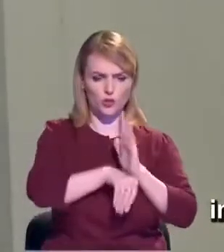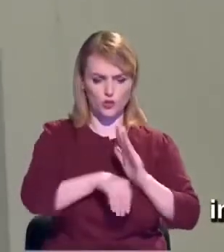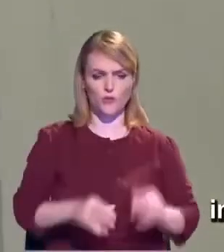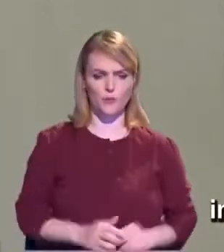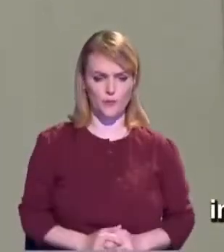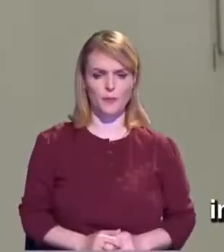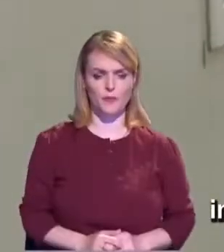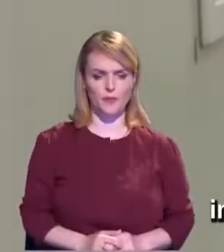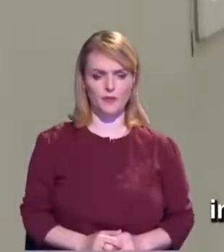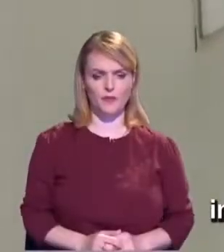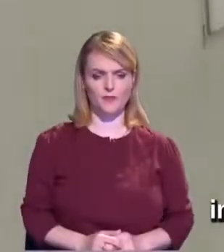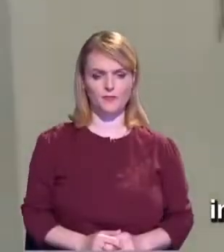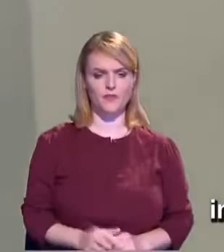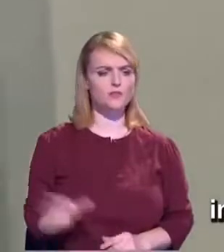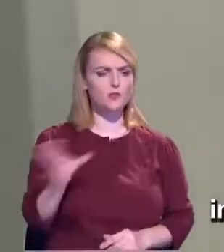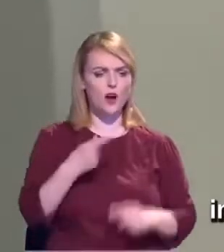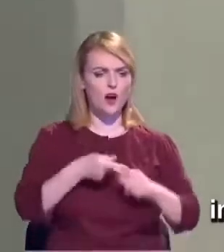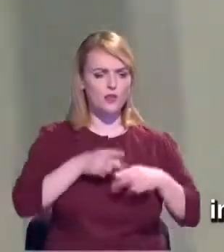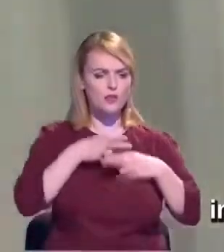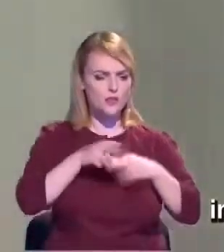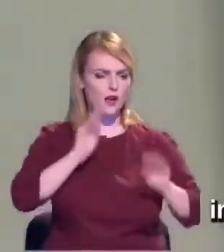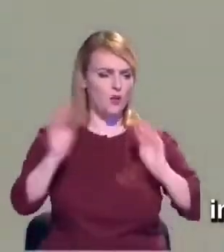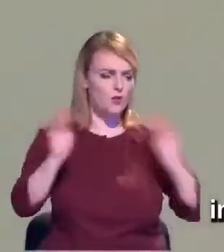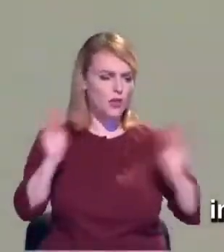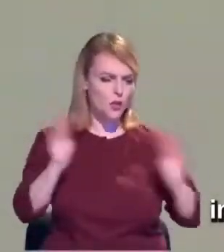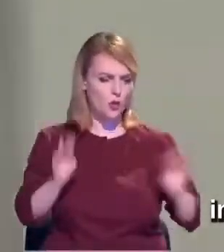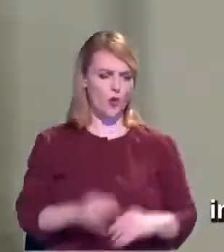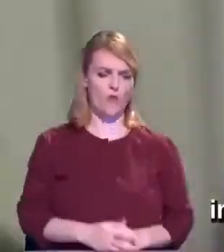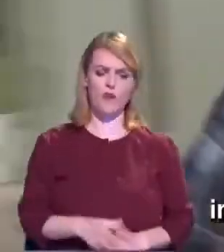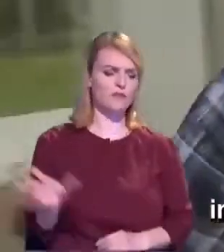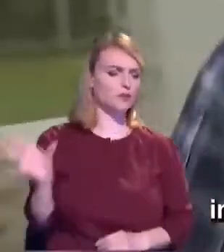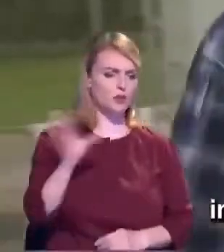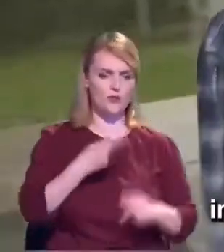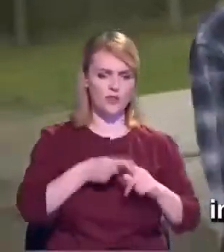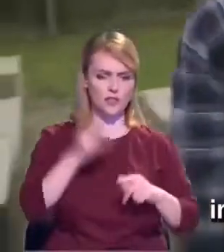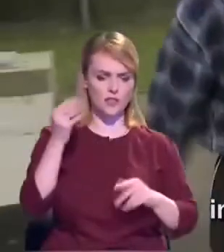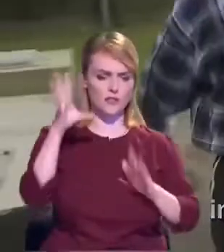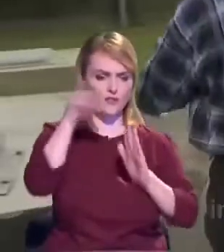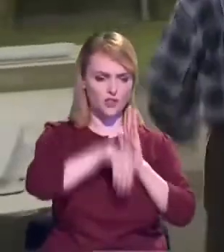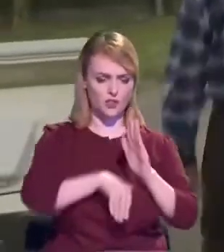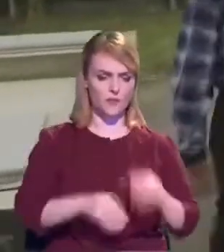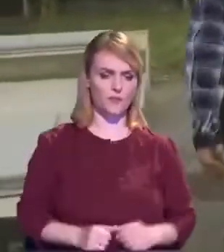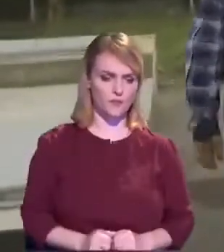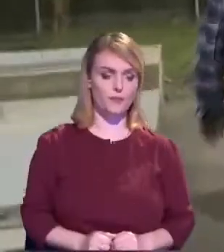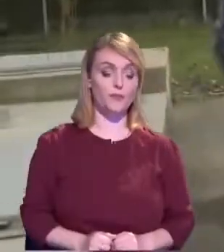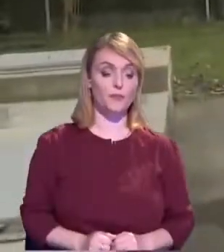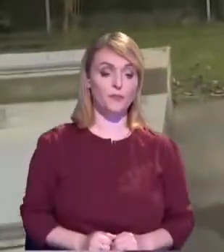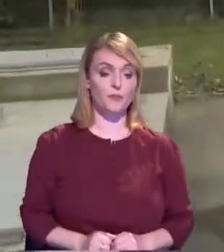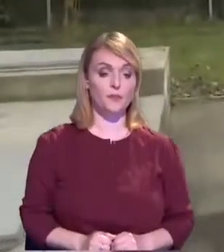suamă construirea, și zahără, și montare, și sănătă o exploată.